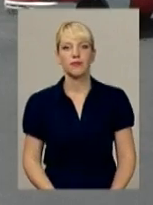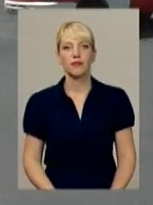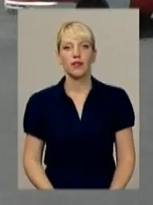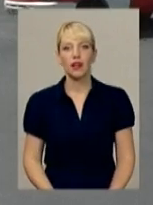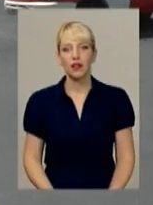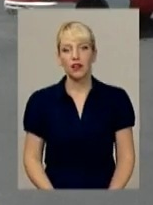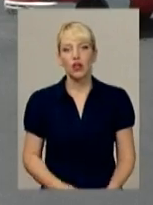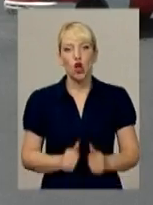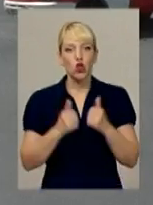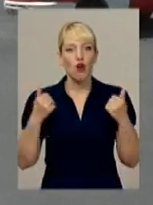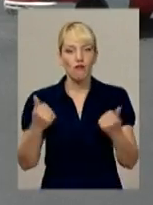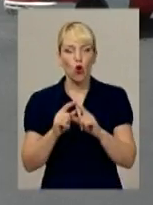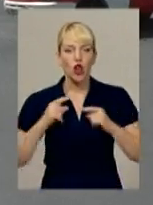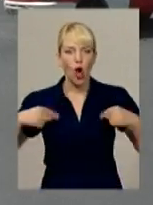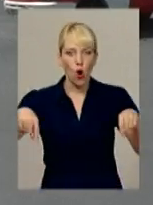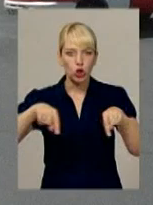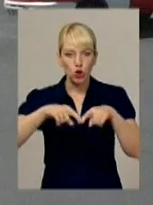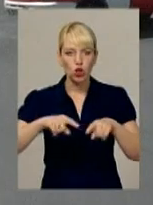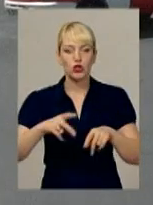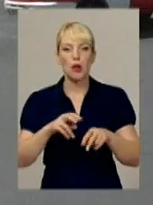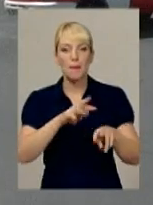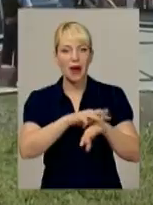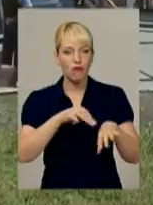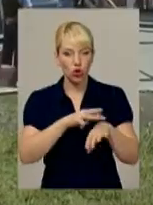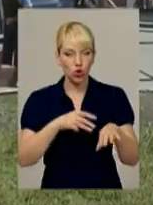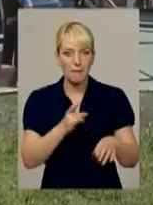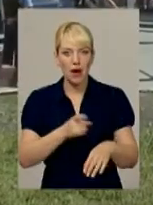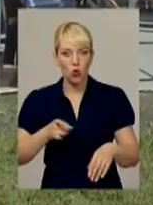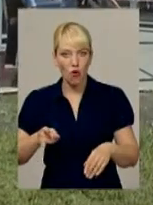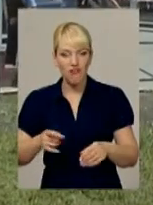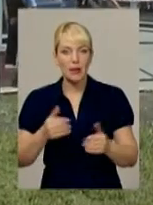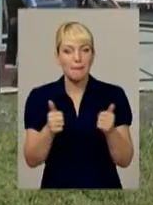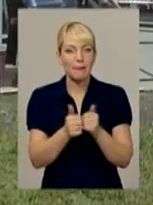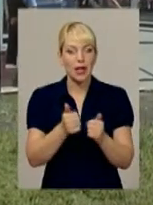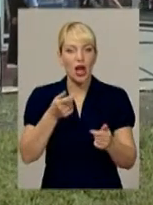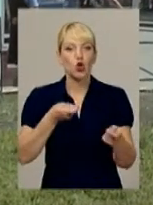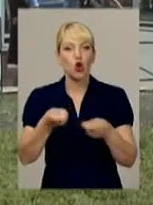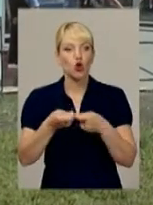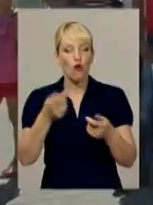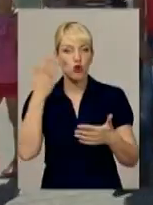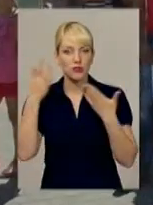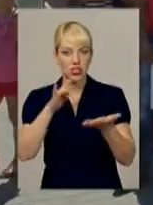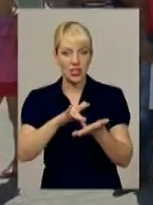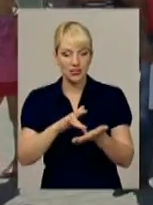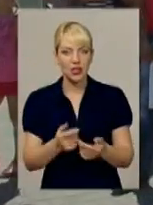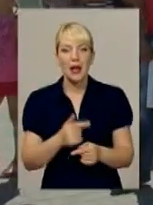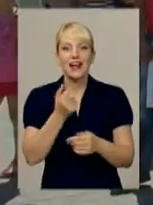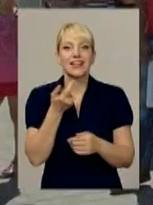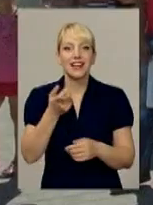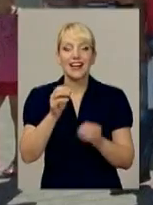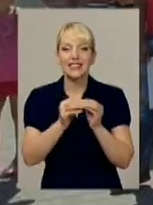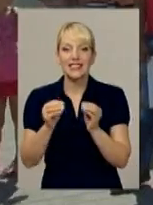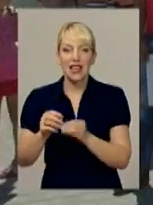Довкола оточеного правоохоронцями паркування біля торгово-розважального центру кілька десятків глядачів. На вулиці Кам